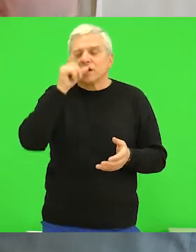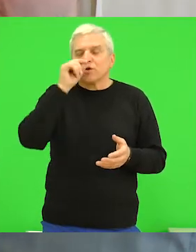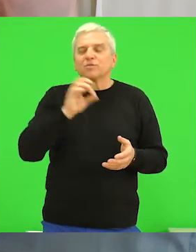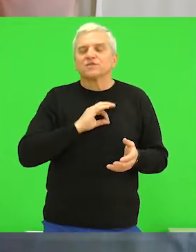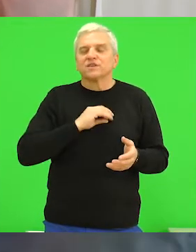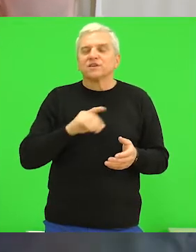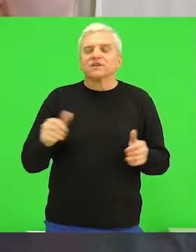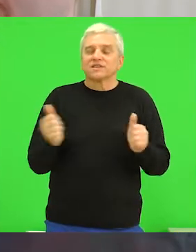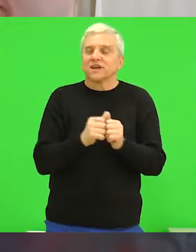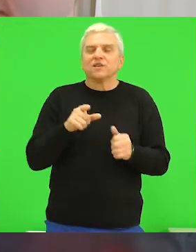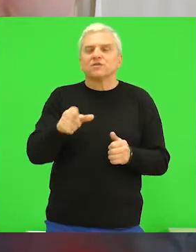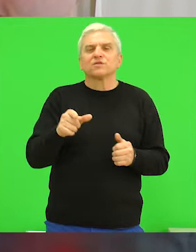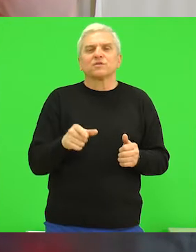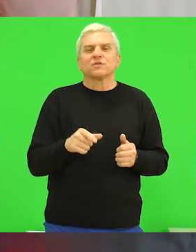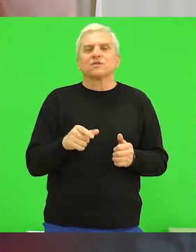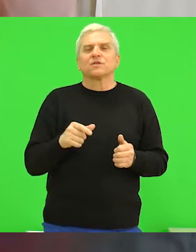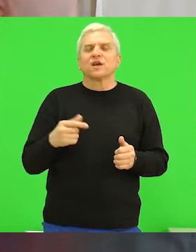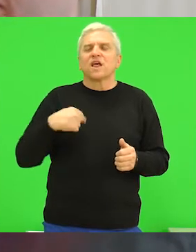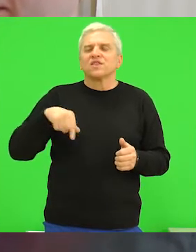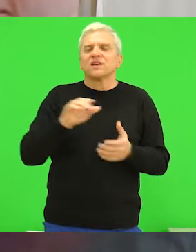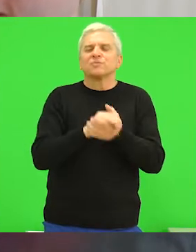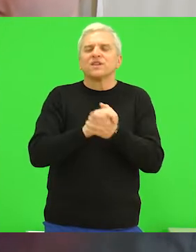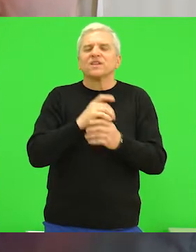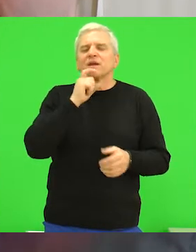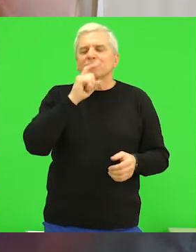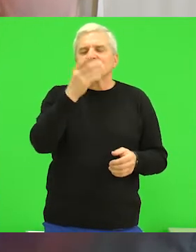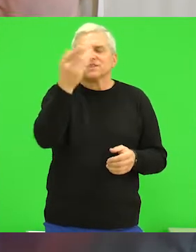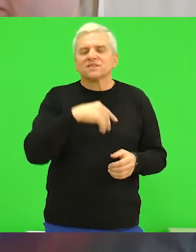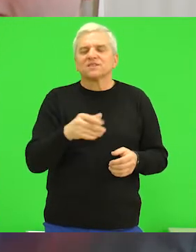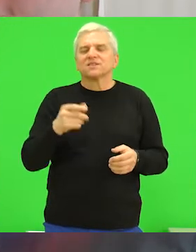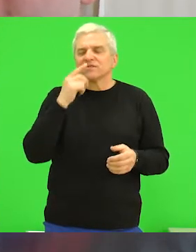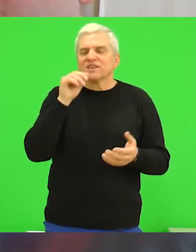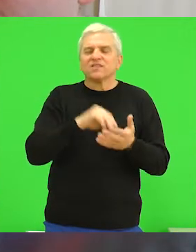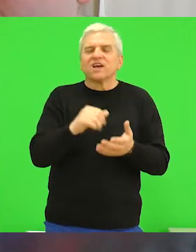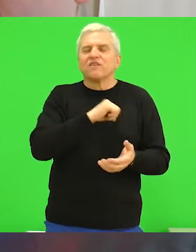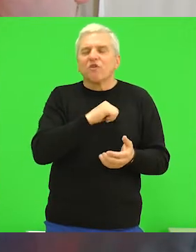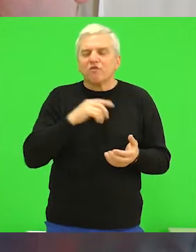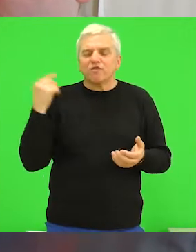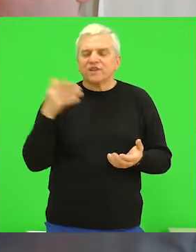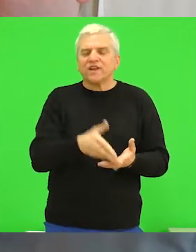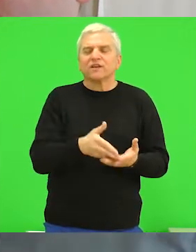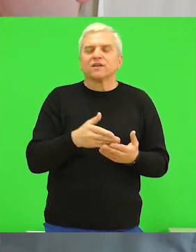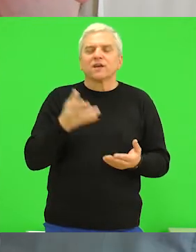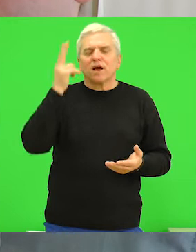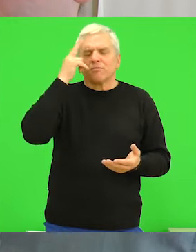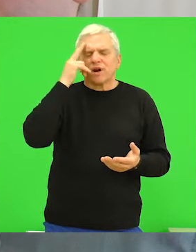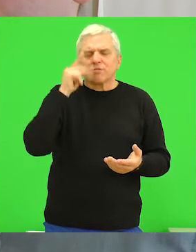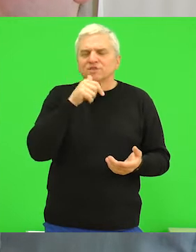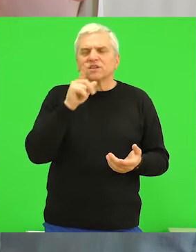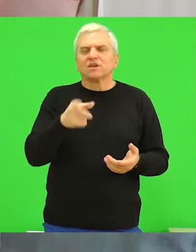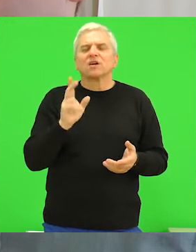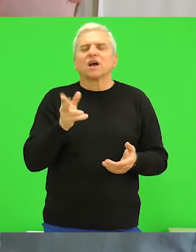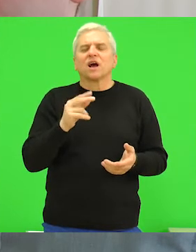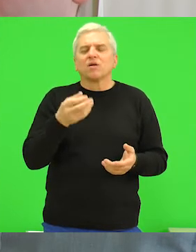Bečeje je i od strane naših partnera iz Mađarske, od strane turističke konacije Vojvodine, prepoznata